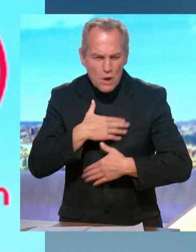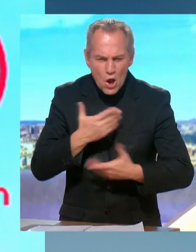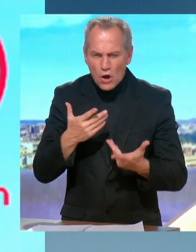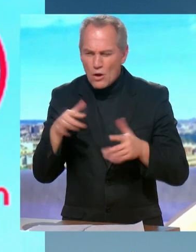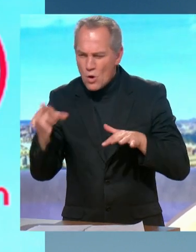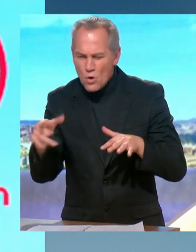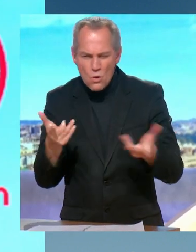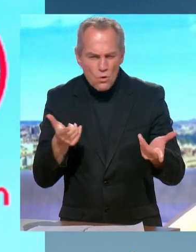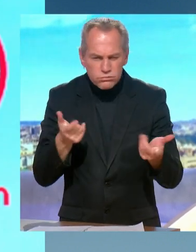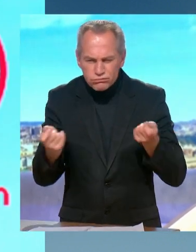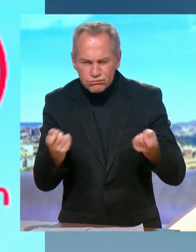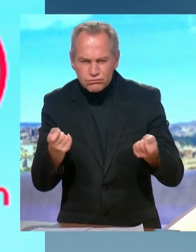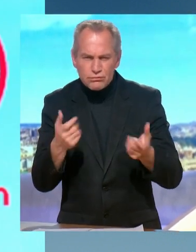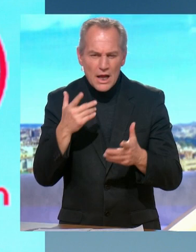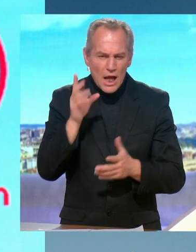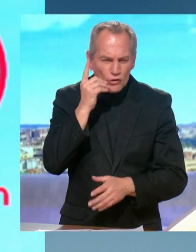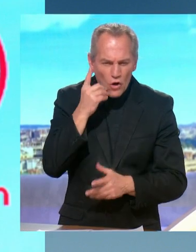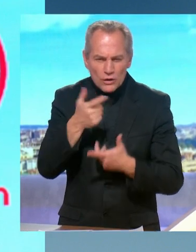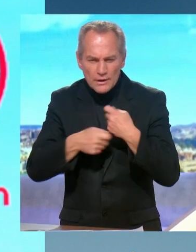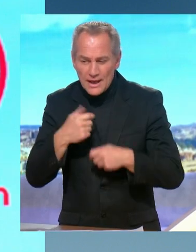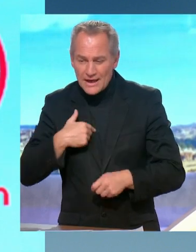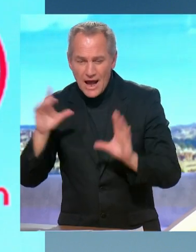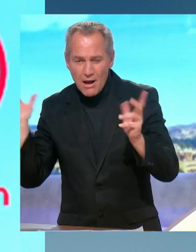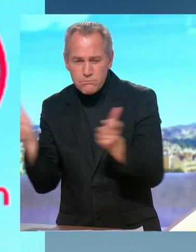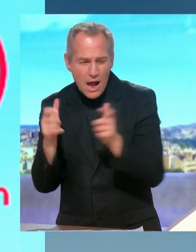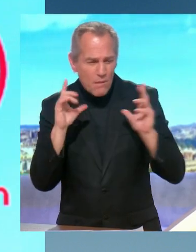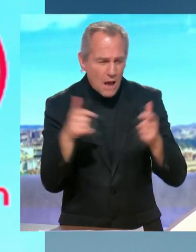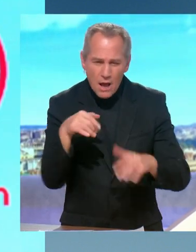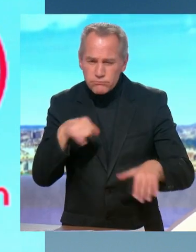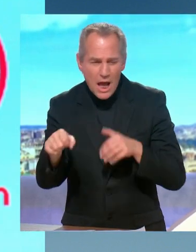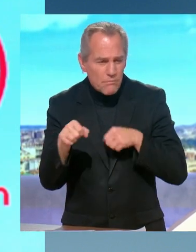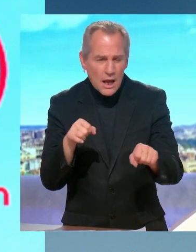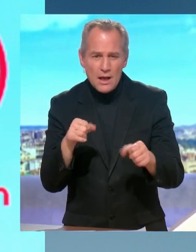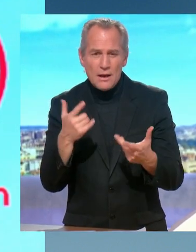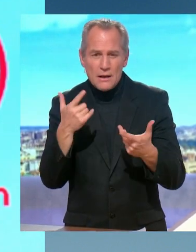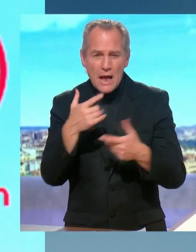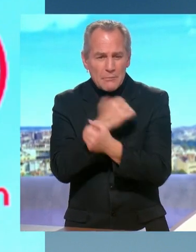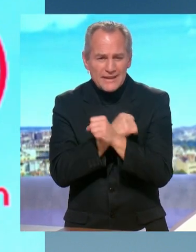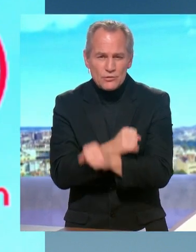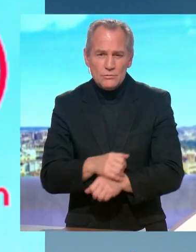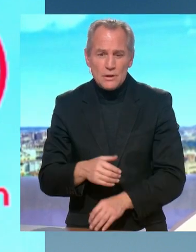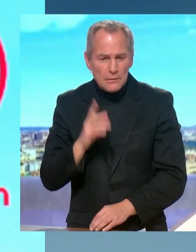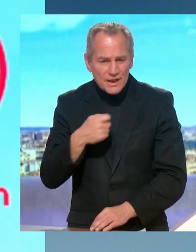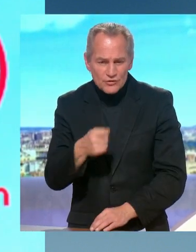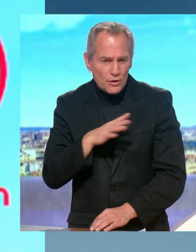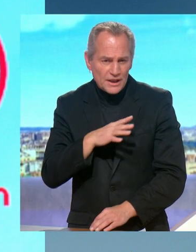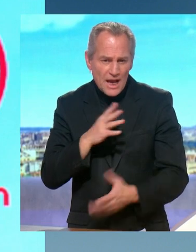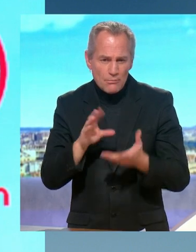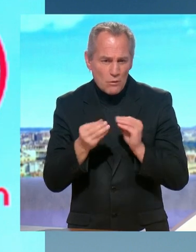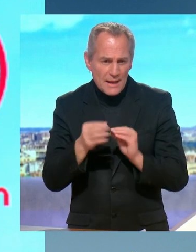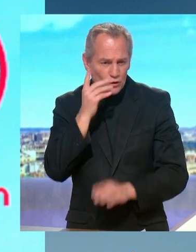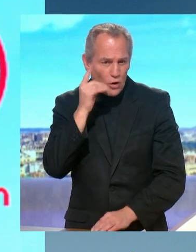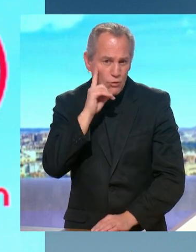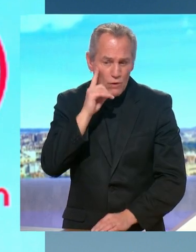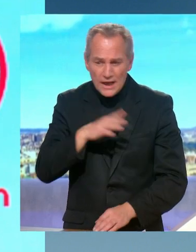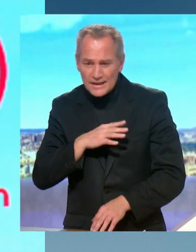cités de Marseille. Ce sera le cas à Dijon puisqu'on a déjà eu 4 interpellations. C'est vrai qu y eu trafic de drogue parce qu'il y de la consommation. Et moi j'ai l'autorité, la fermeté, l'envie